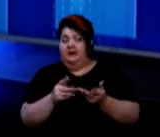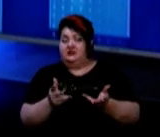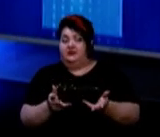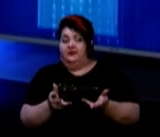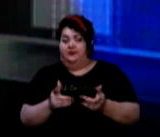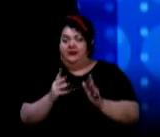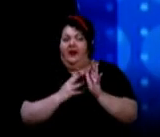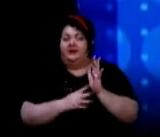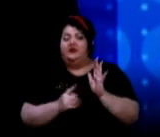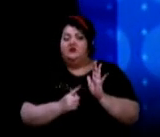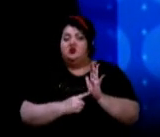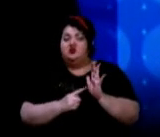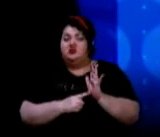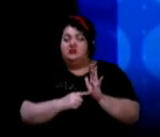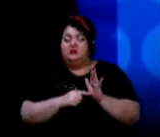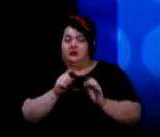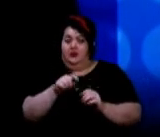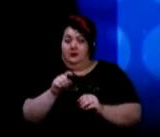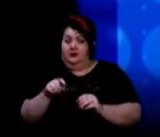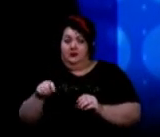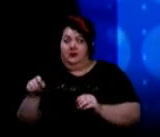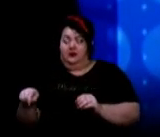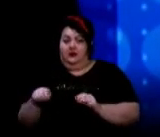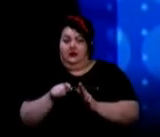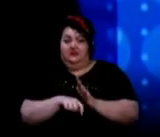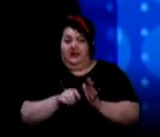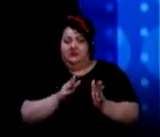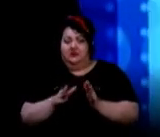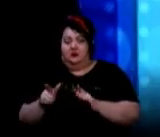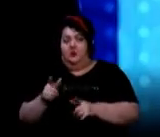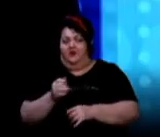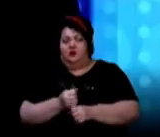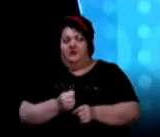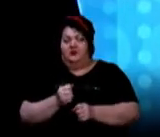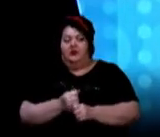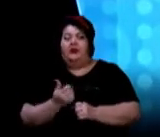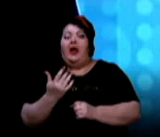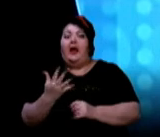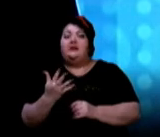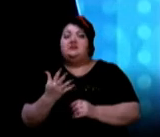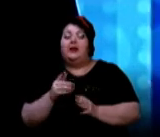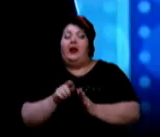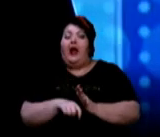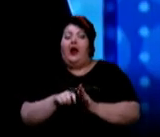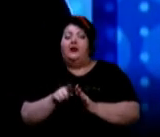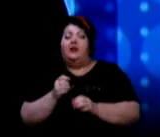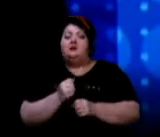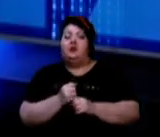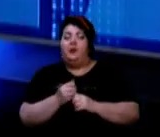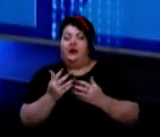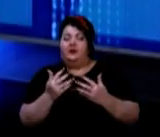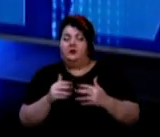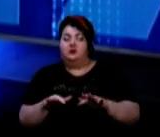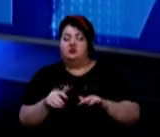96 луночок тест-систем, і воно відпрацьовується. Скільки аналізів вже зробили у лабораторії центру СНІДу?